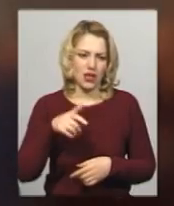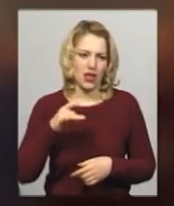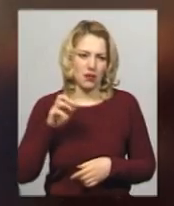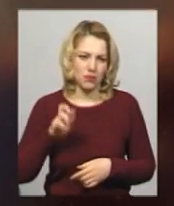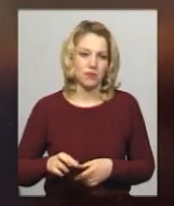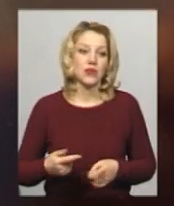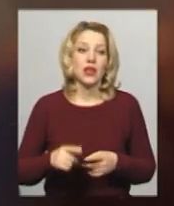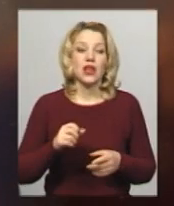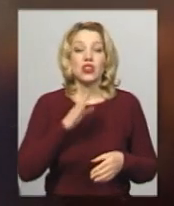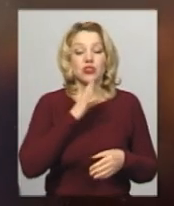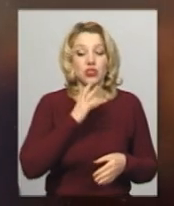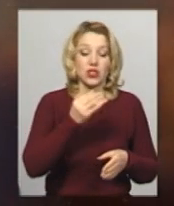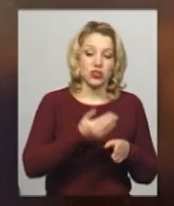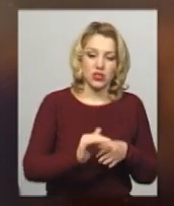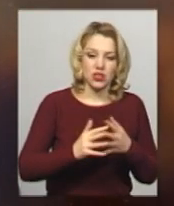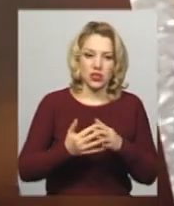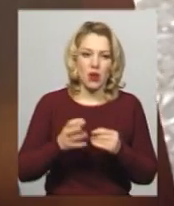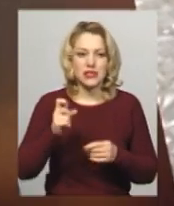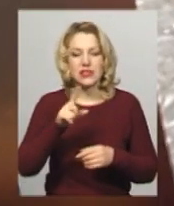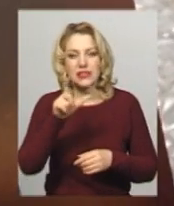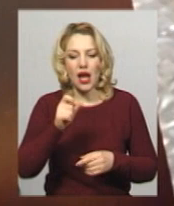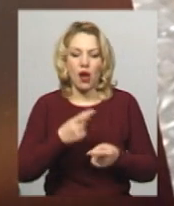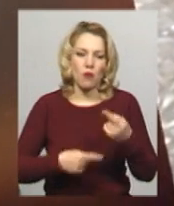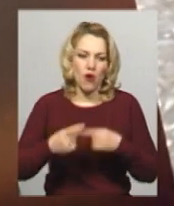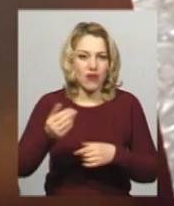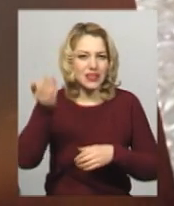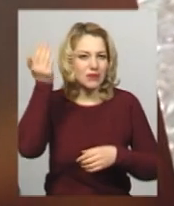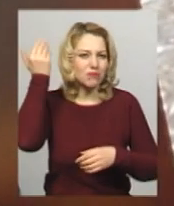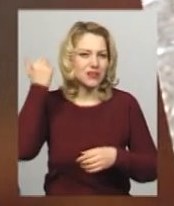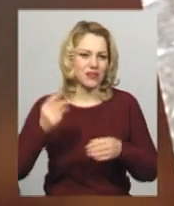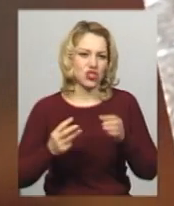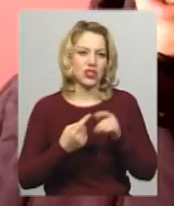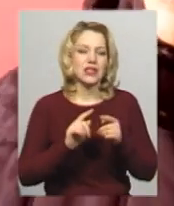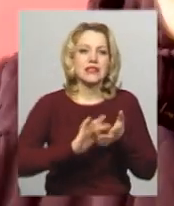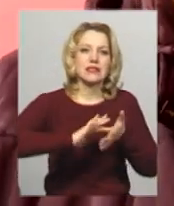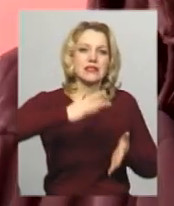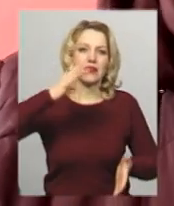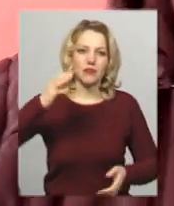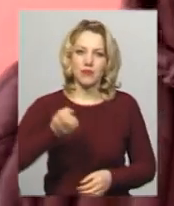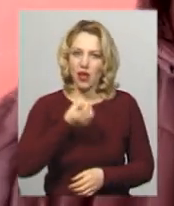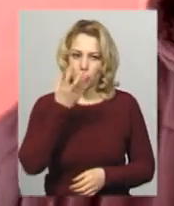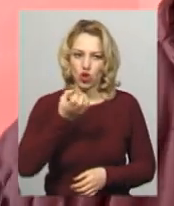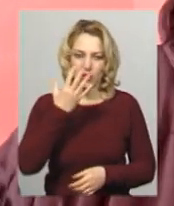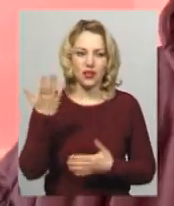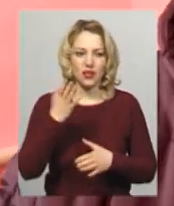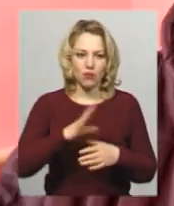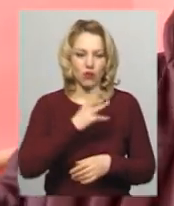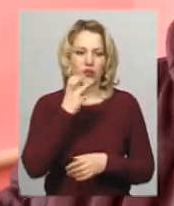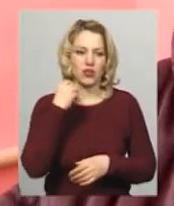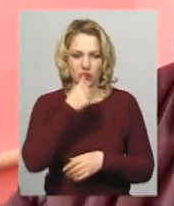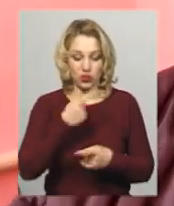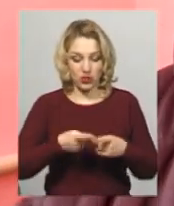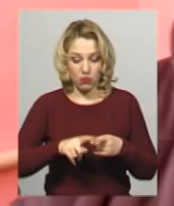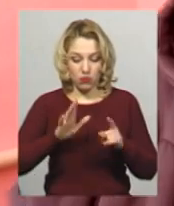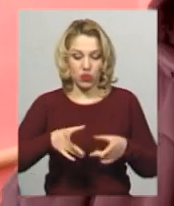Жінка та ще частина селян за повернення колишнього геральдичного знака Тарнаруди – срібної троянди. Який був 300 років тому, то буде